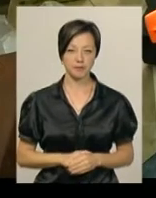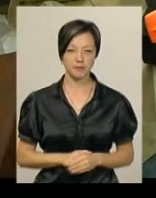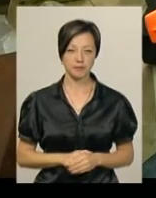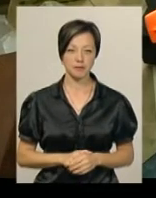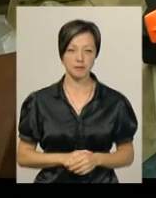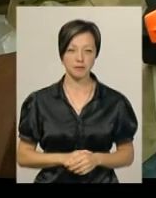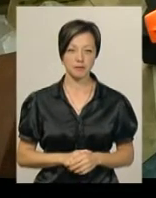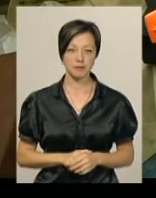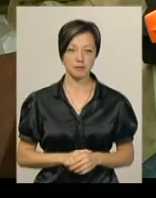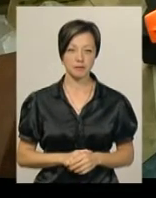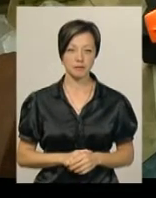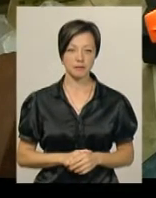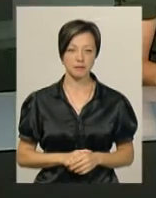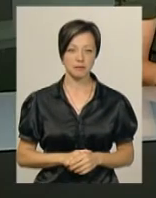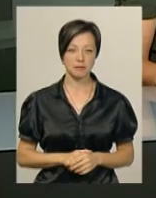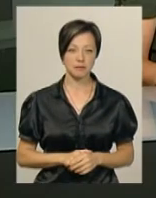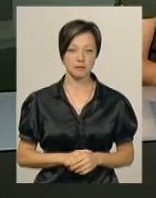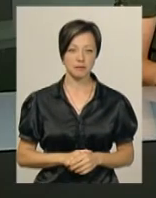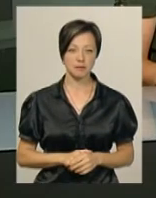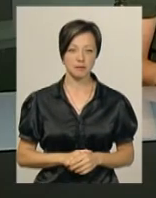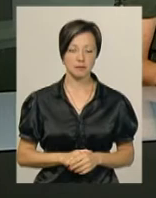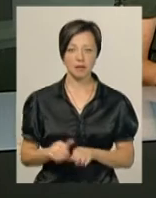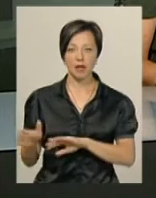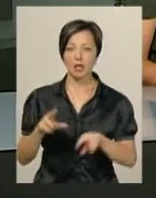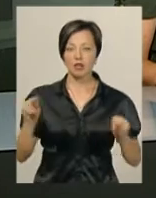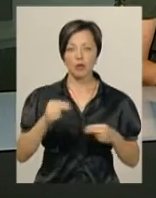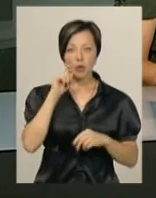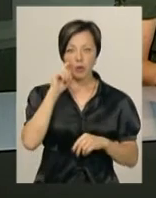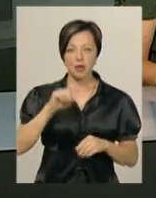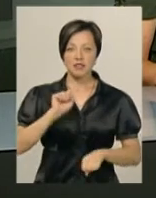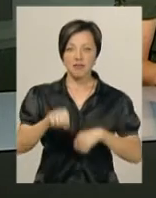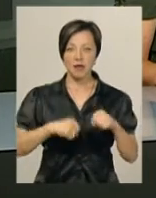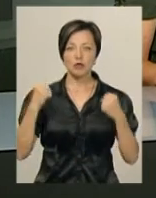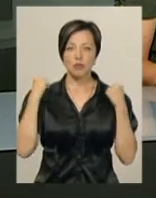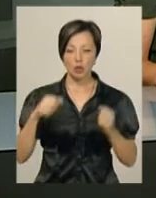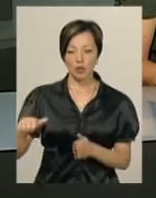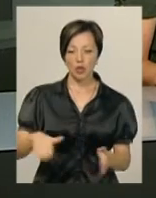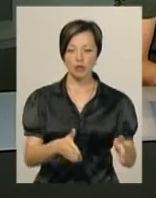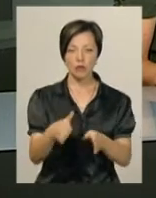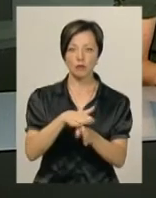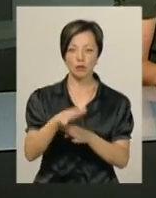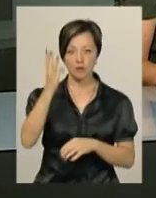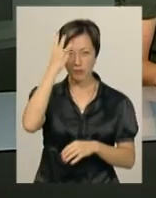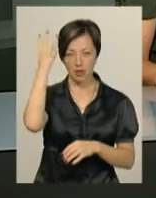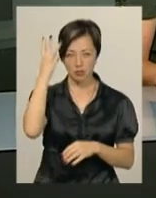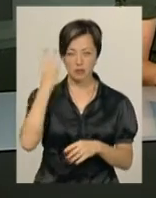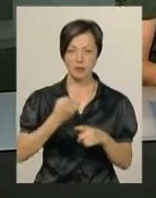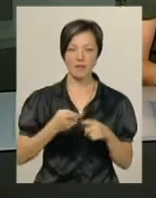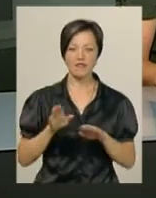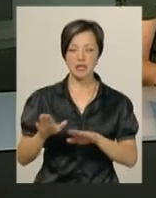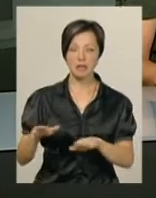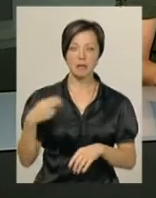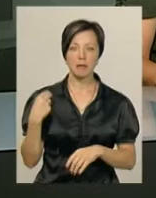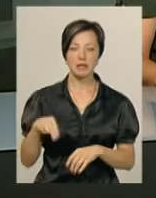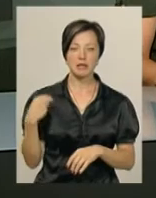Паламар, Новини, Поділля, Центр. Чемпіонат України з велоспорту на шосе відбудеться у Хмельницькому. Віце-президент